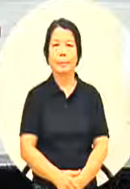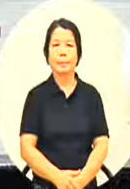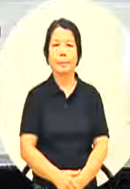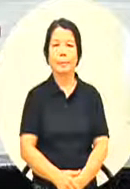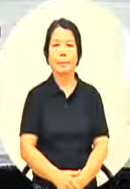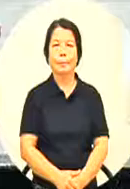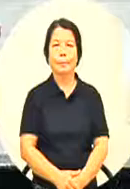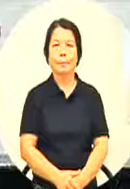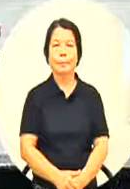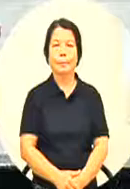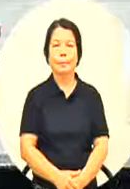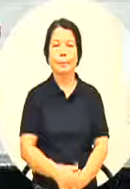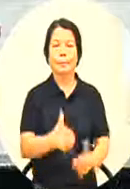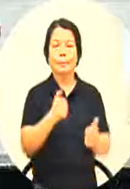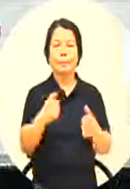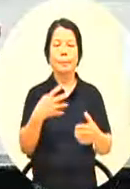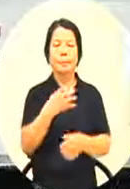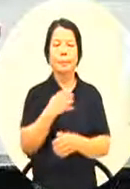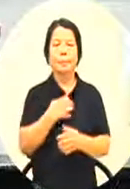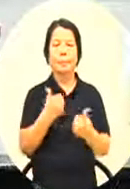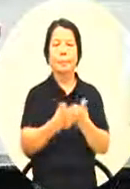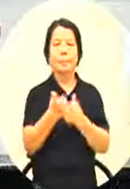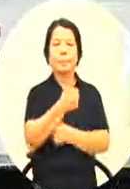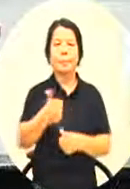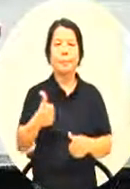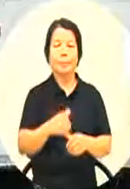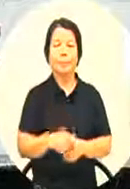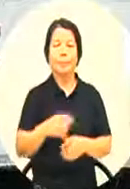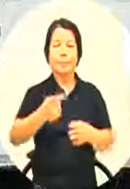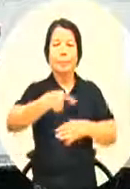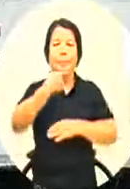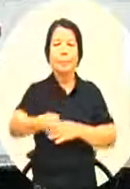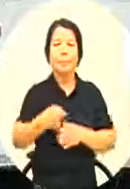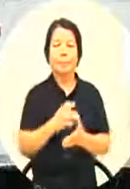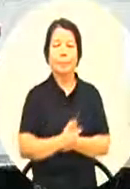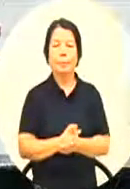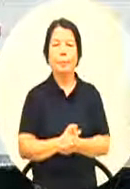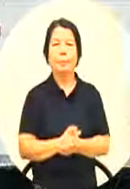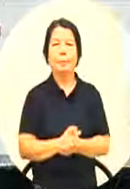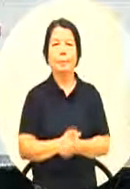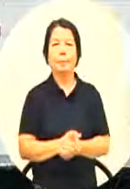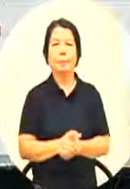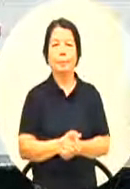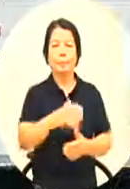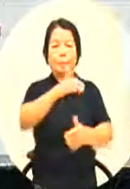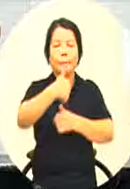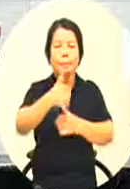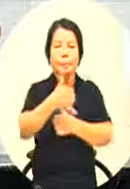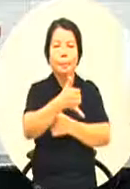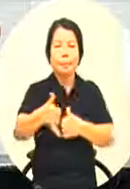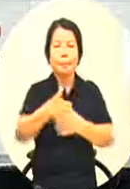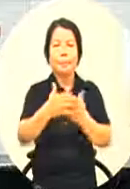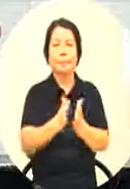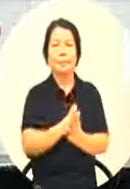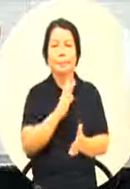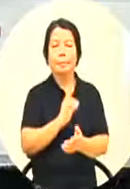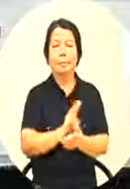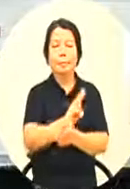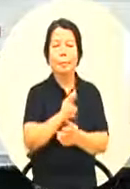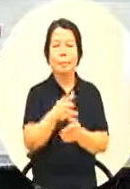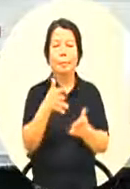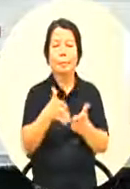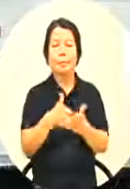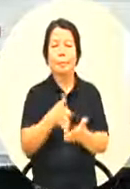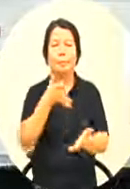谢谢谢谢谢谢吴仪正议员接着是我们的第二招集人李雨婷议员的咨询